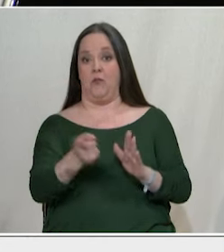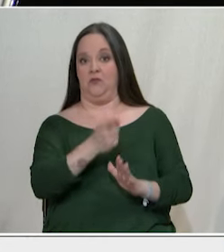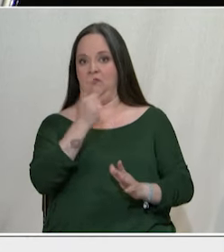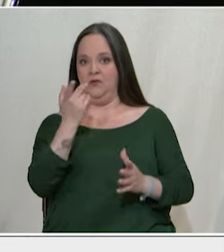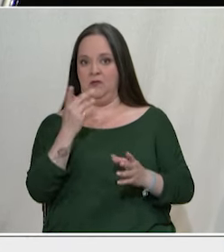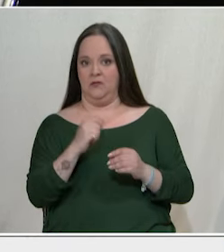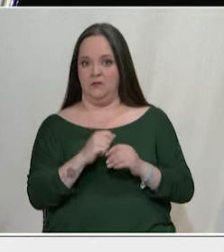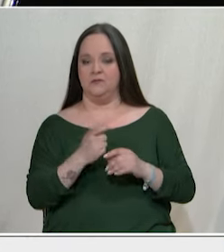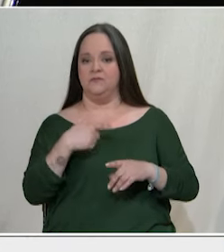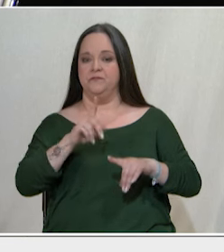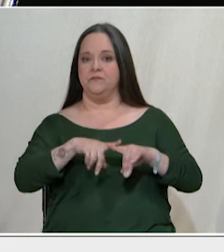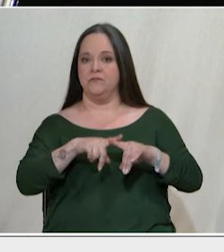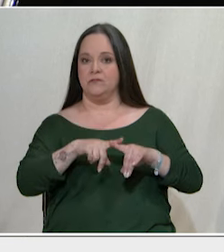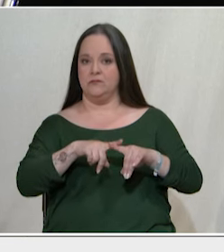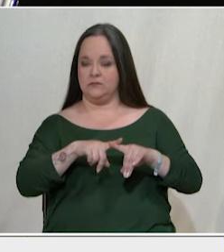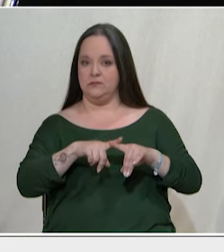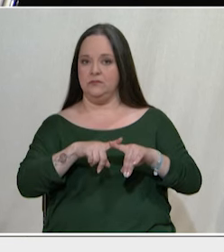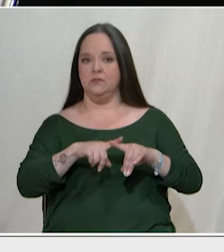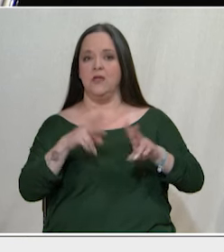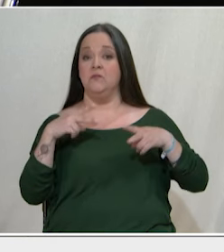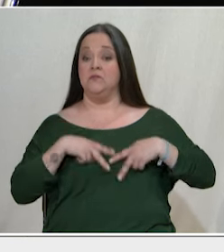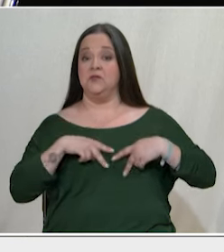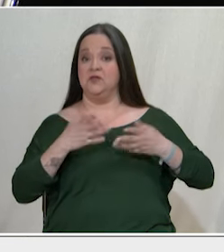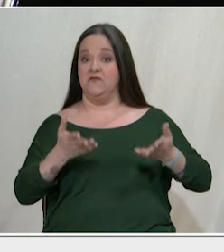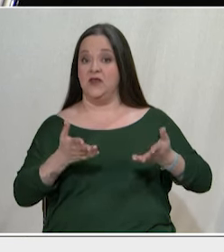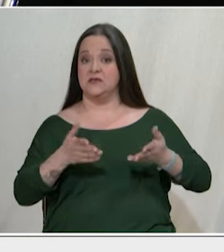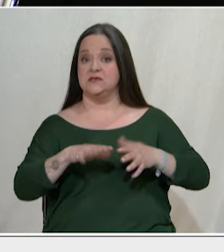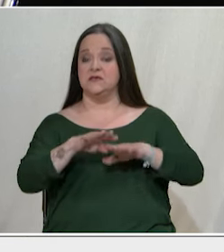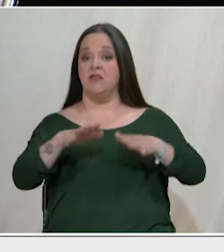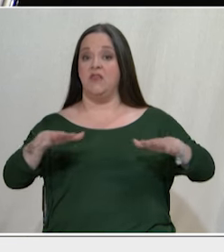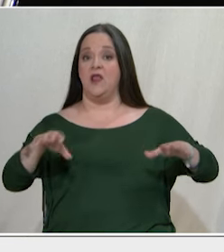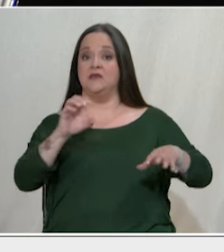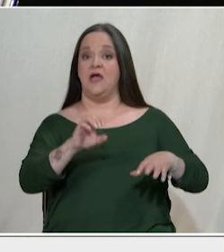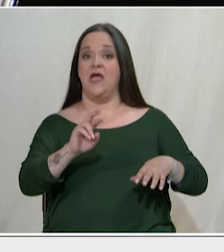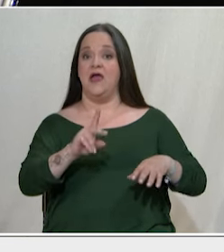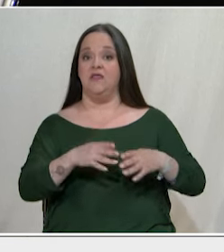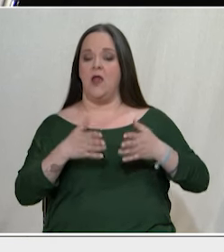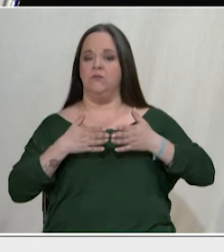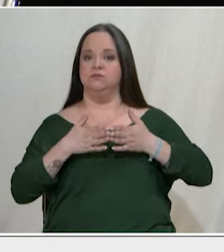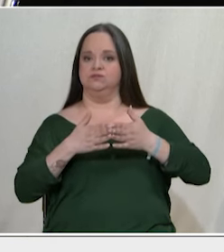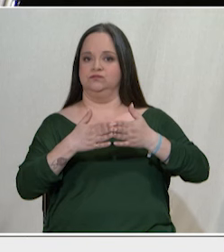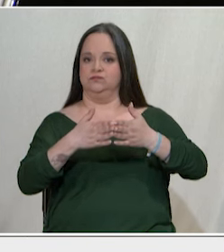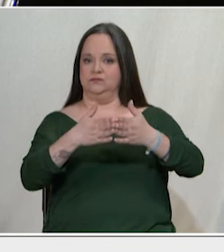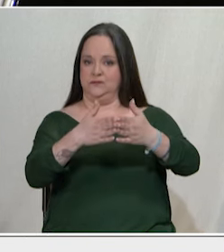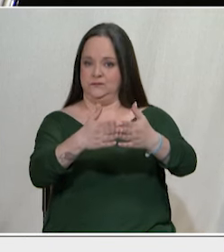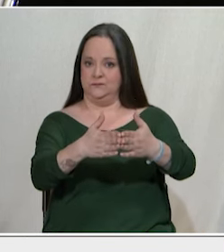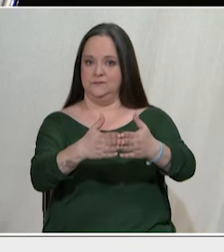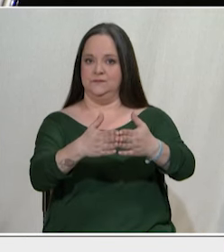χώρα υπό αυτή την κυβέρνηση μπροστάρης, στην ερυθρά θάλασσα, με τη φρεγάτα και να